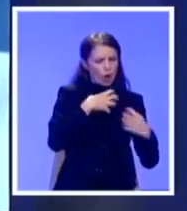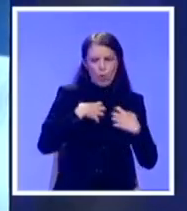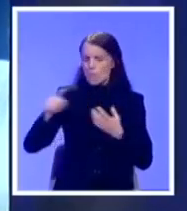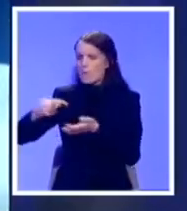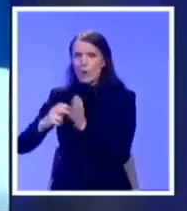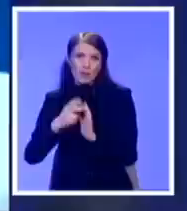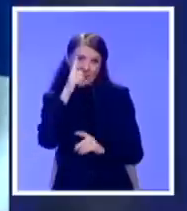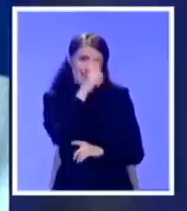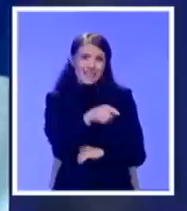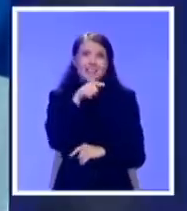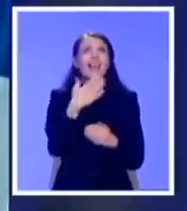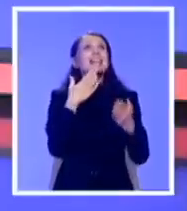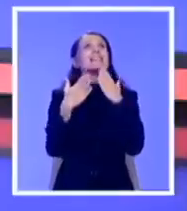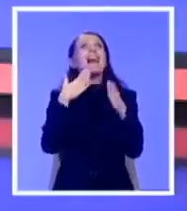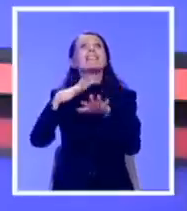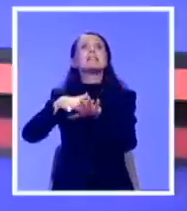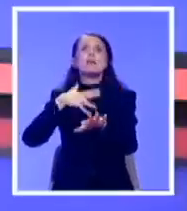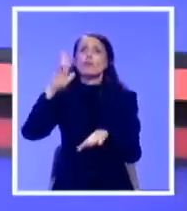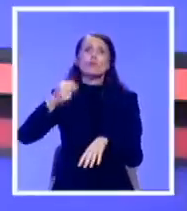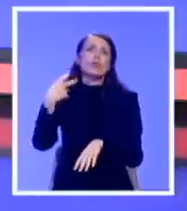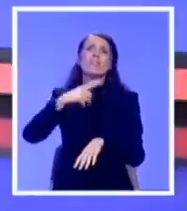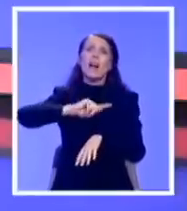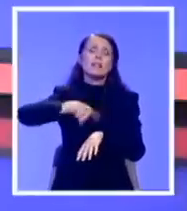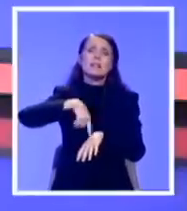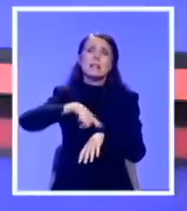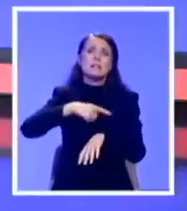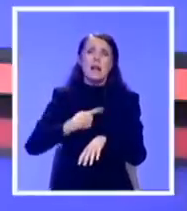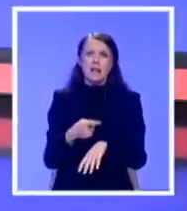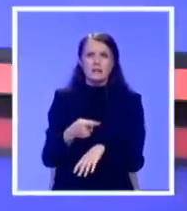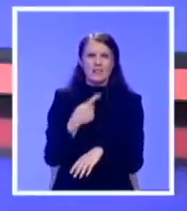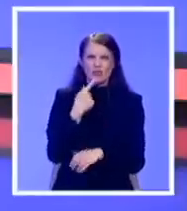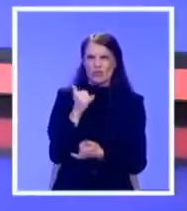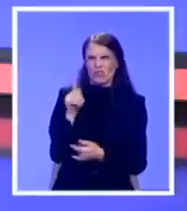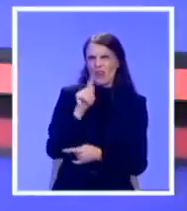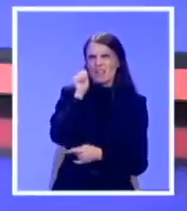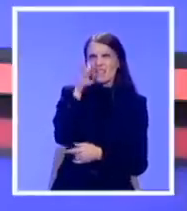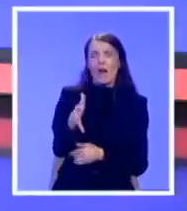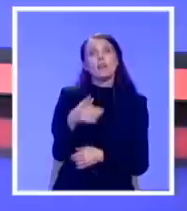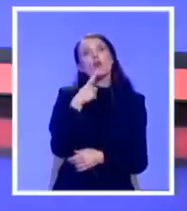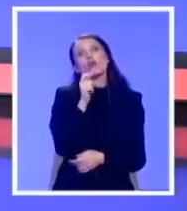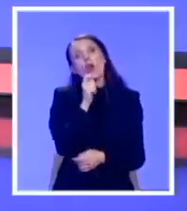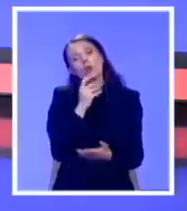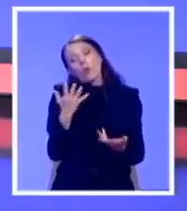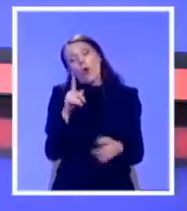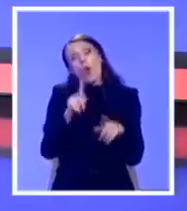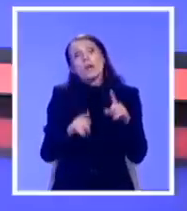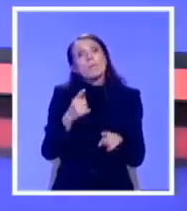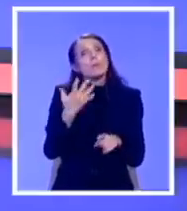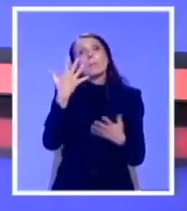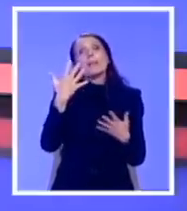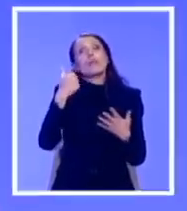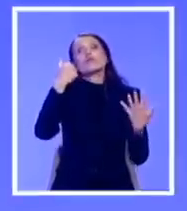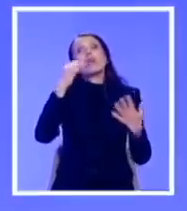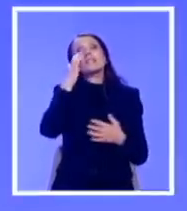da sedmice skupštinske mogu da traju po 20 sati? Mogu da traju po 20 sati, ne tri svaki dan. Pa dobro, ali bude nekad. I 5-6 dana u